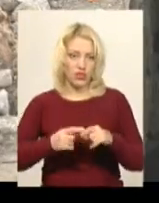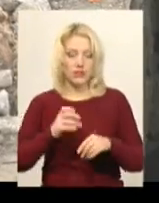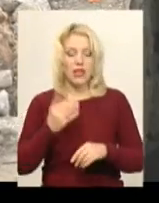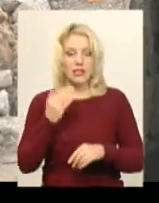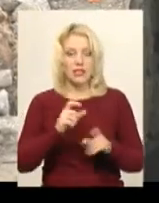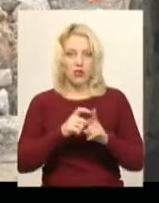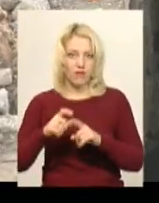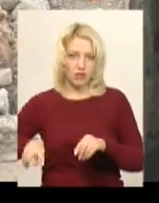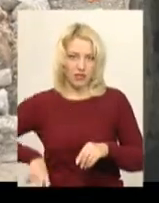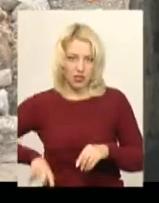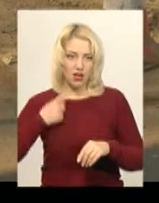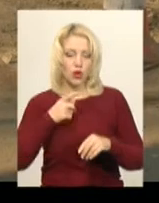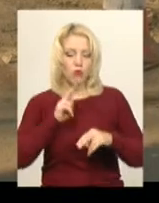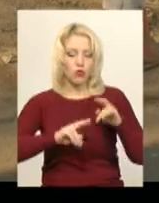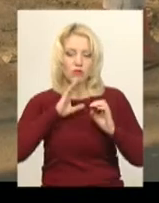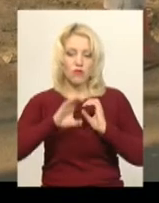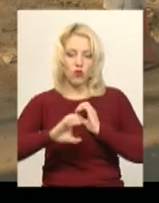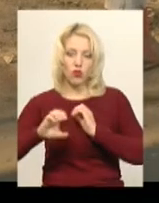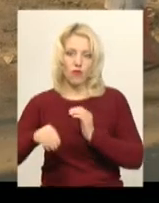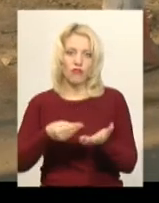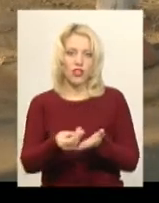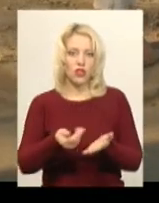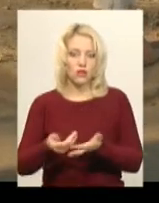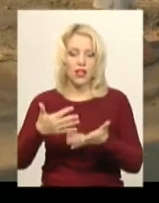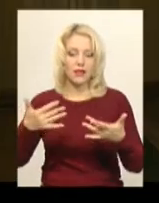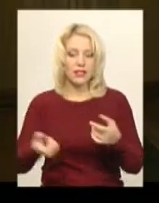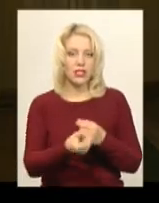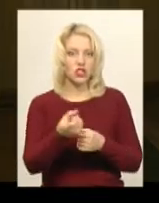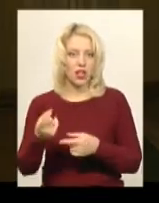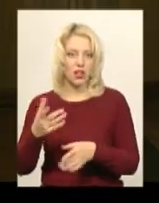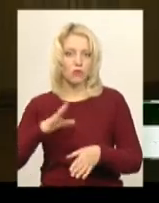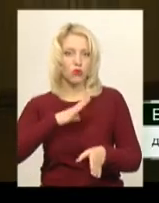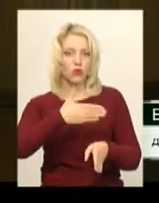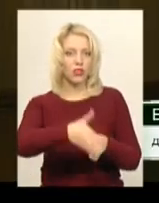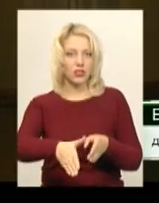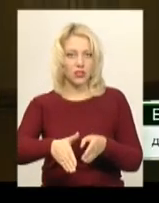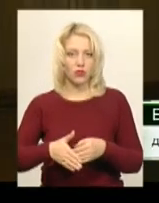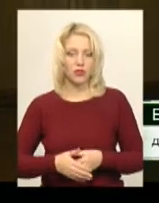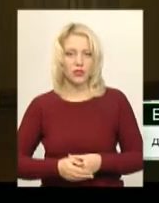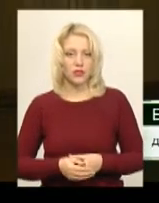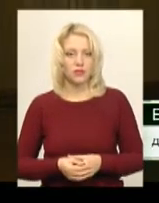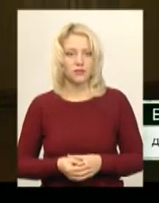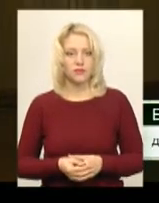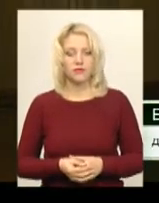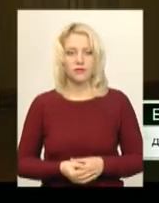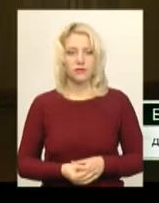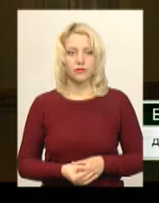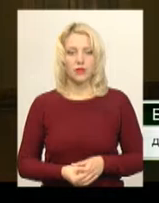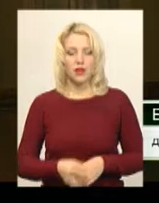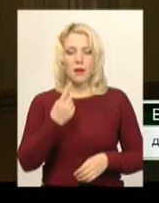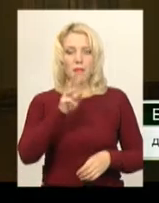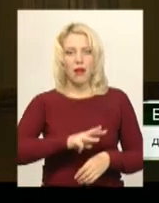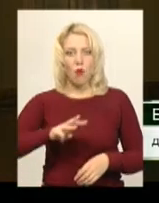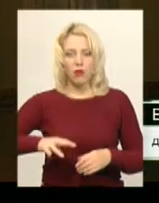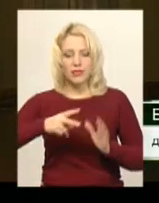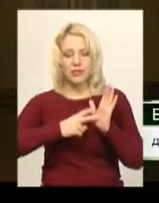За його словами, будівництво водогону фінансувалось з різних джерел. Було виділено мільйон